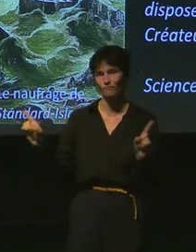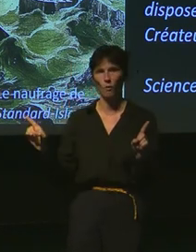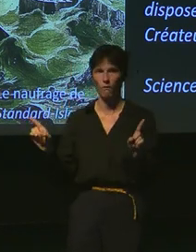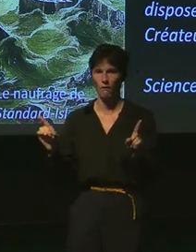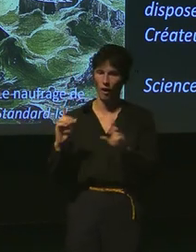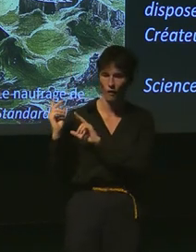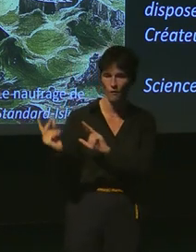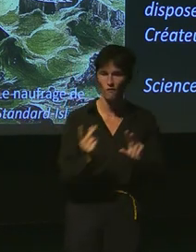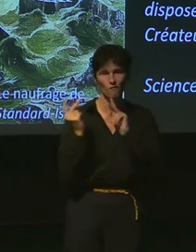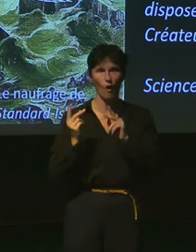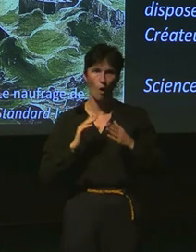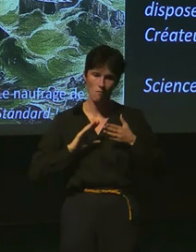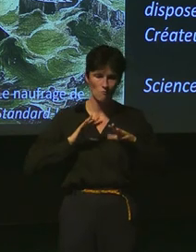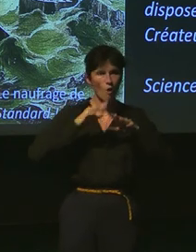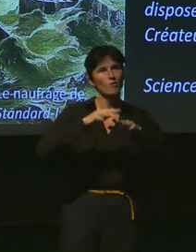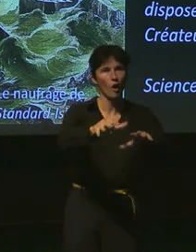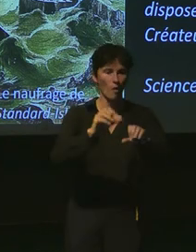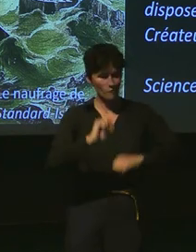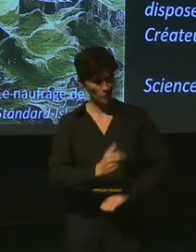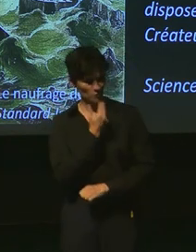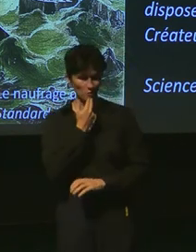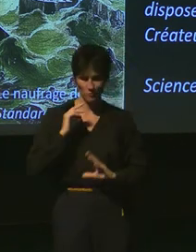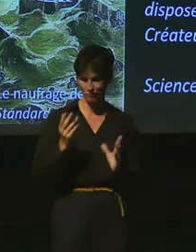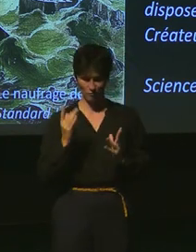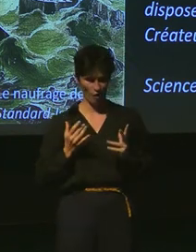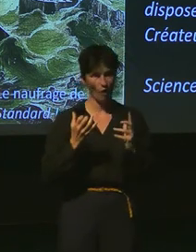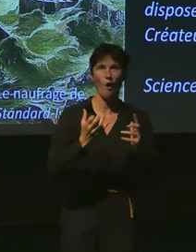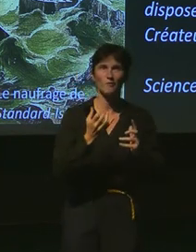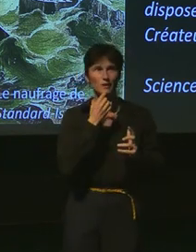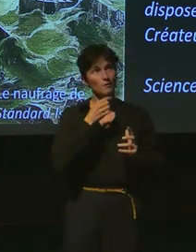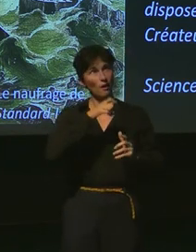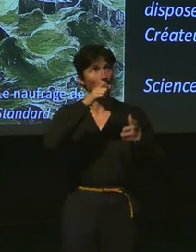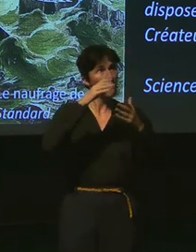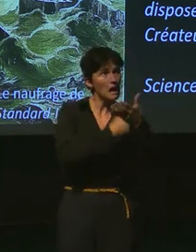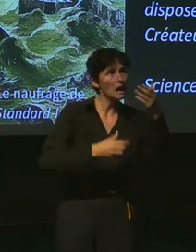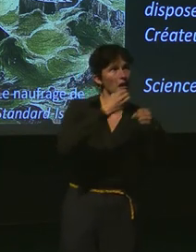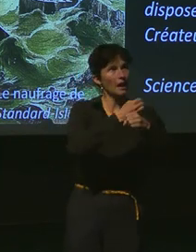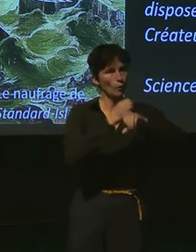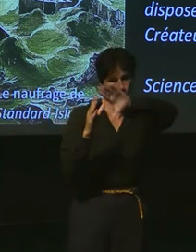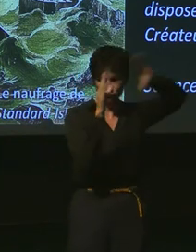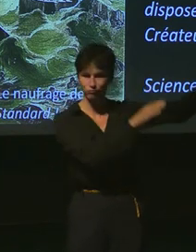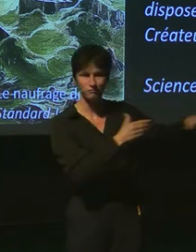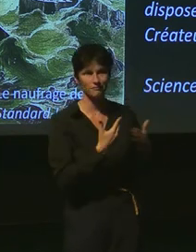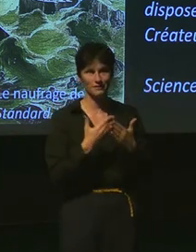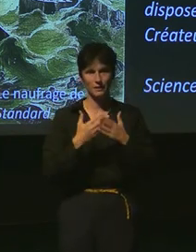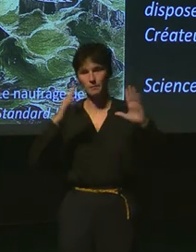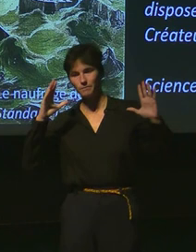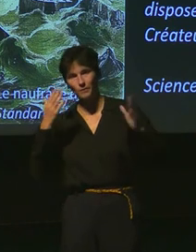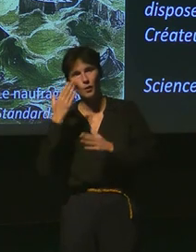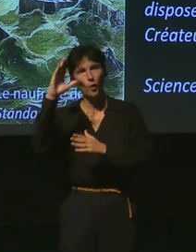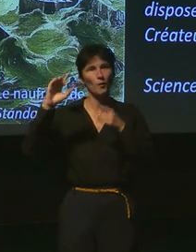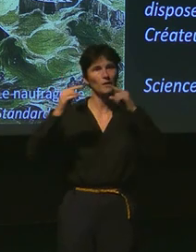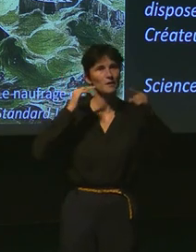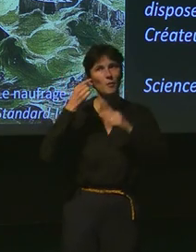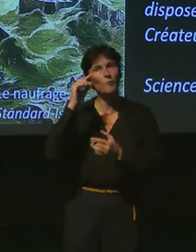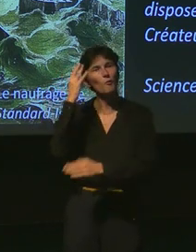ni des flots qui surprenent si témérarment sur le créateur. Science et éthique, c'est un autre débat pour une autre société